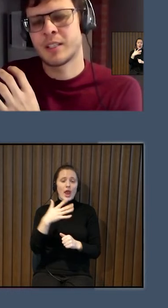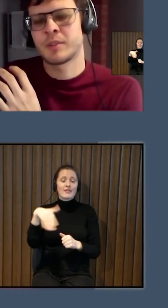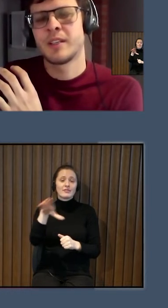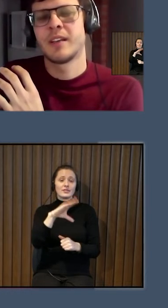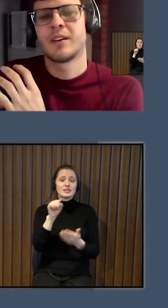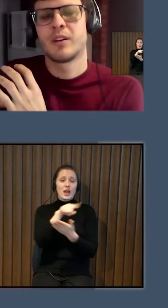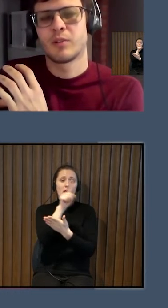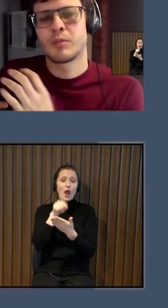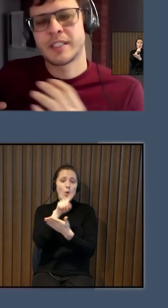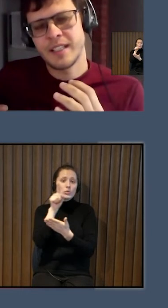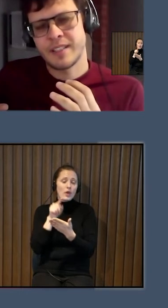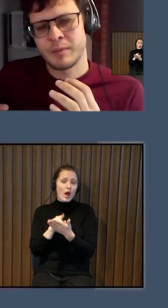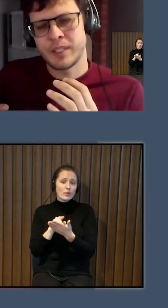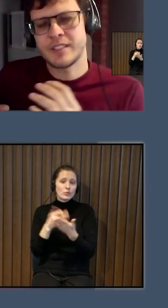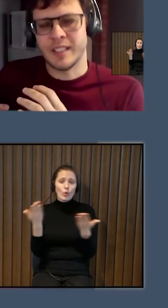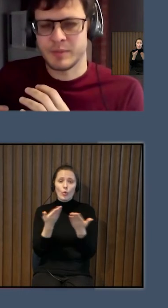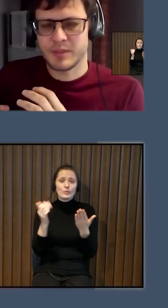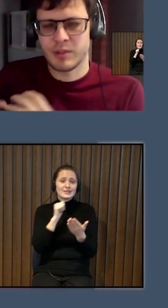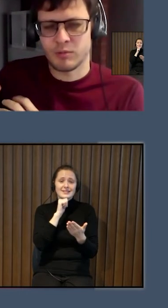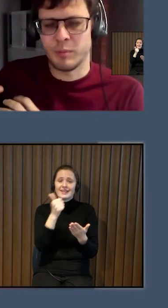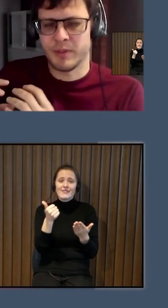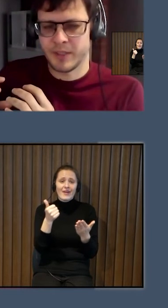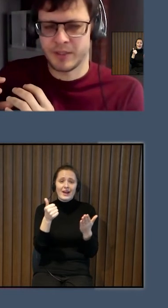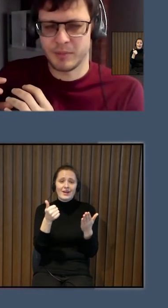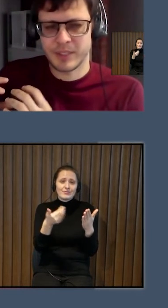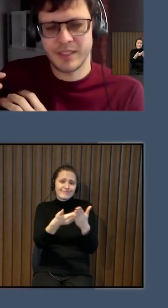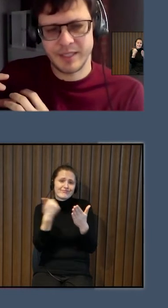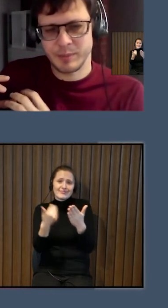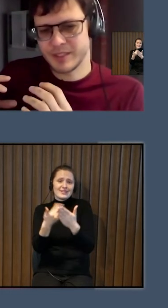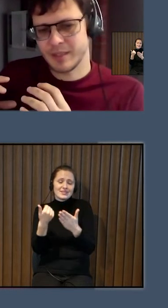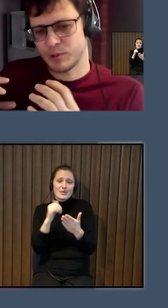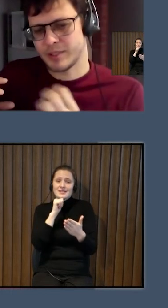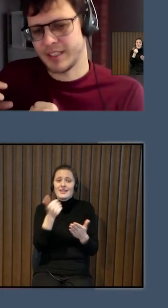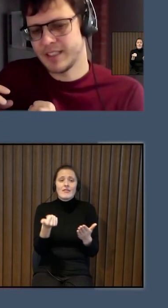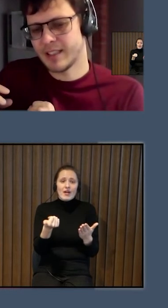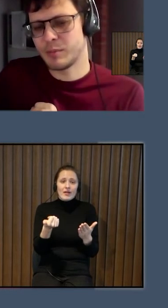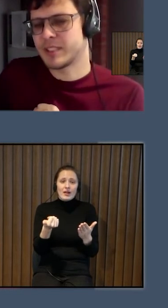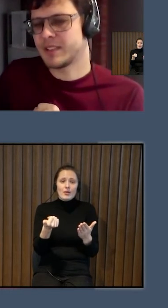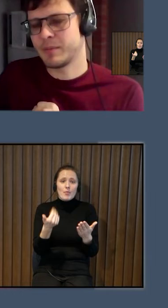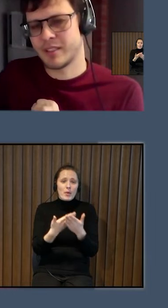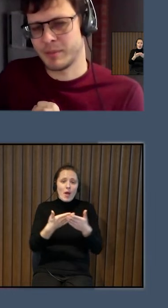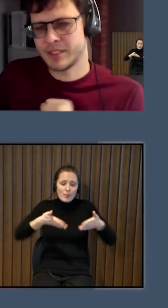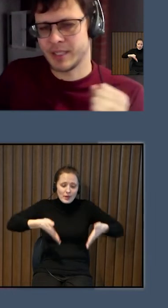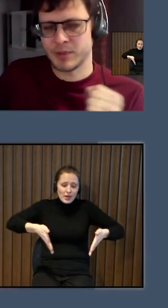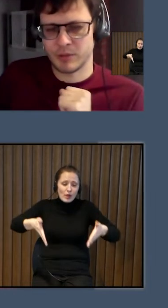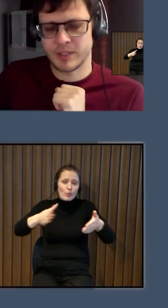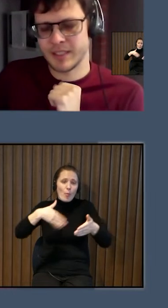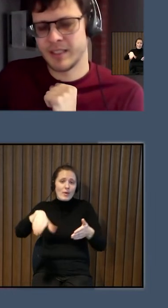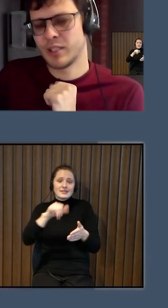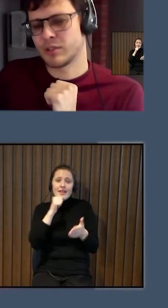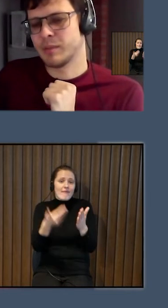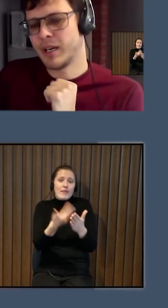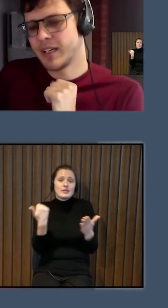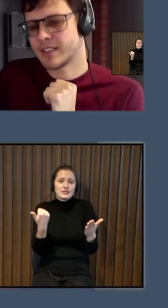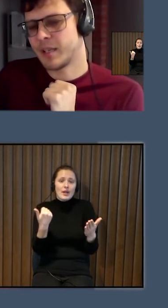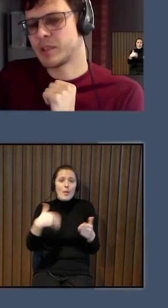jautājumi, kur mēs nevaram izņemt kaut ko pa vidu. Mēs nevaram izņemt šo te ielu, mēs nevaram izņemt šo